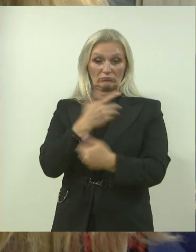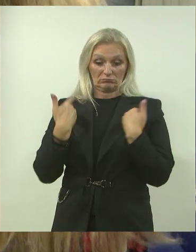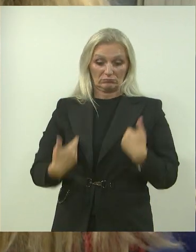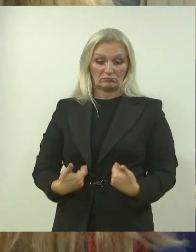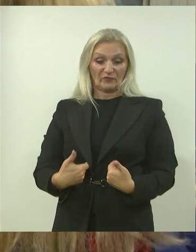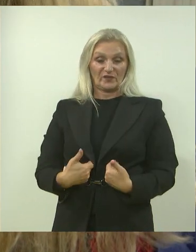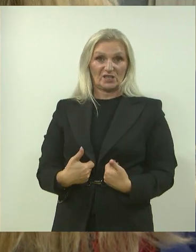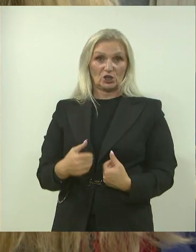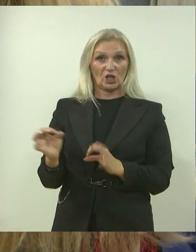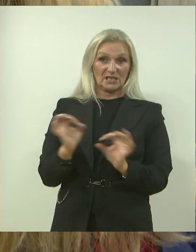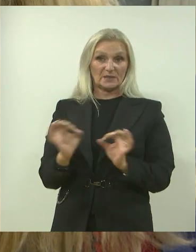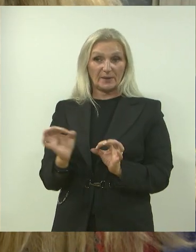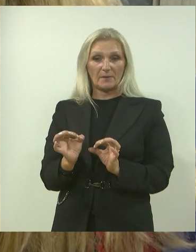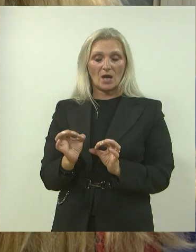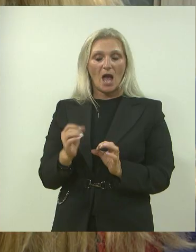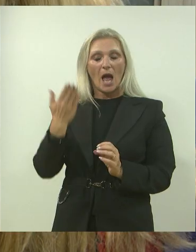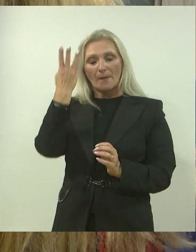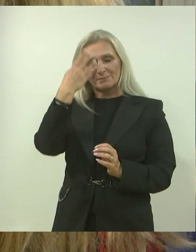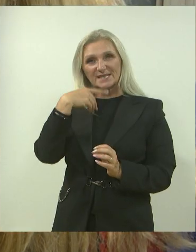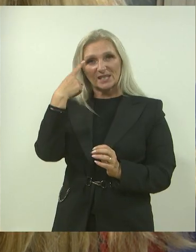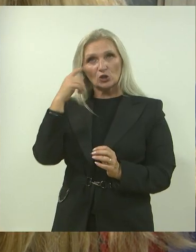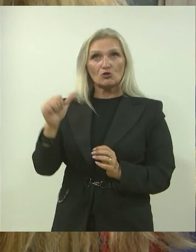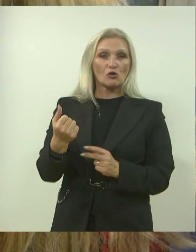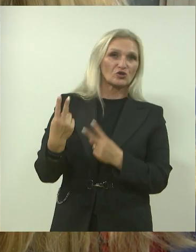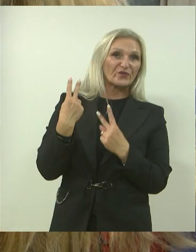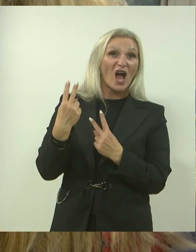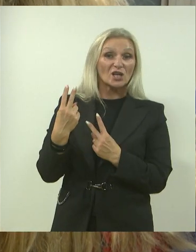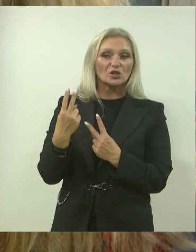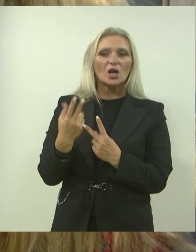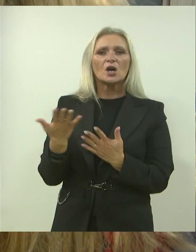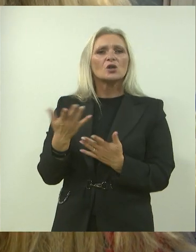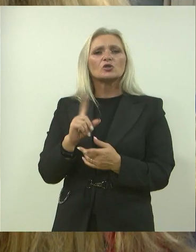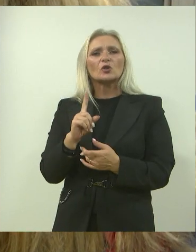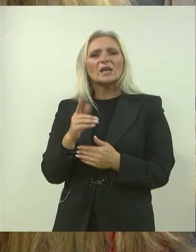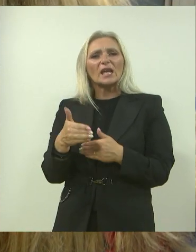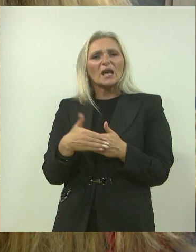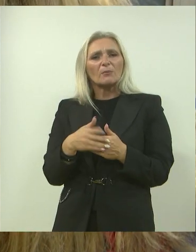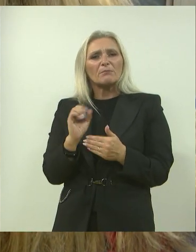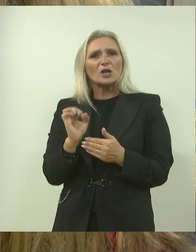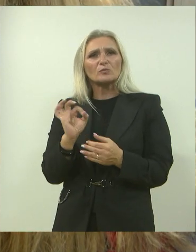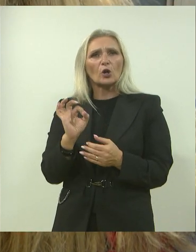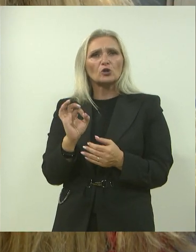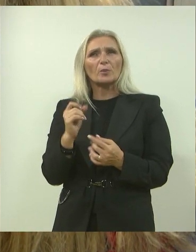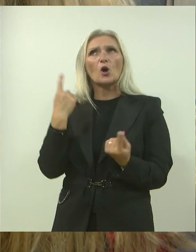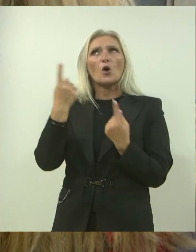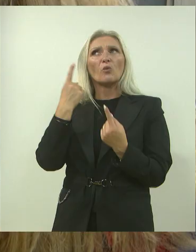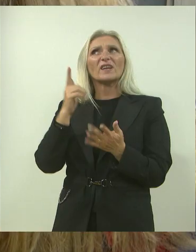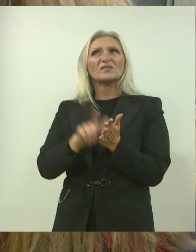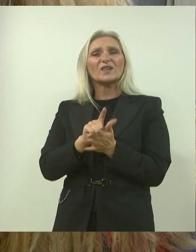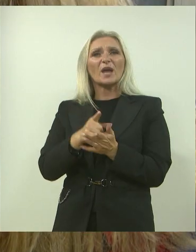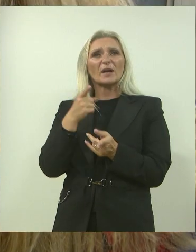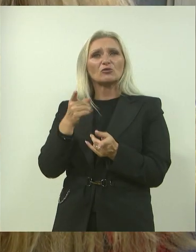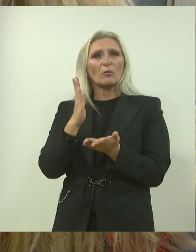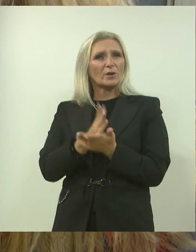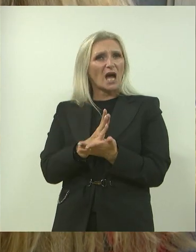psihička možda, još i bitnija, ali ono što vam nije išlo na ruku, to su upravo spomenuti vremenski uvjeti, dakle, taman kad ste